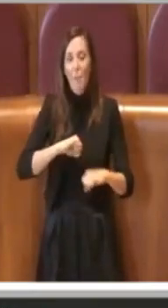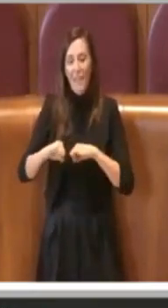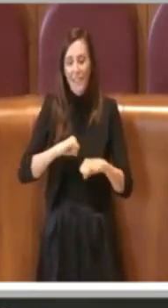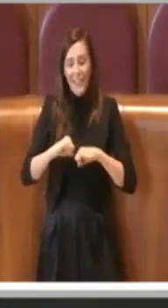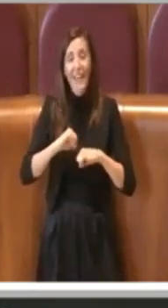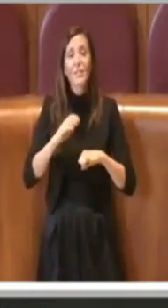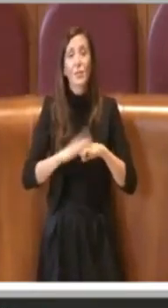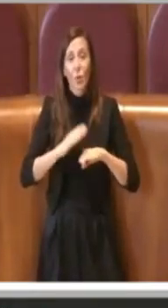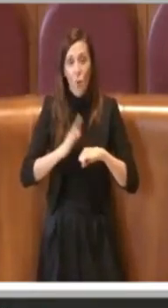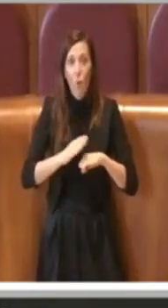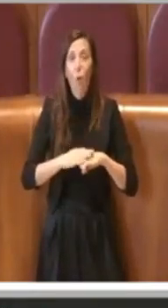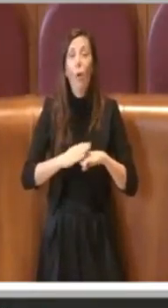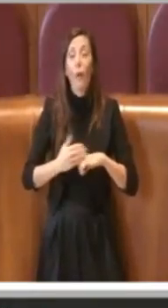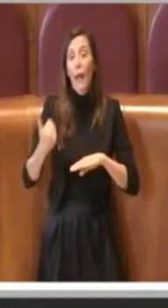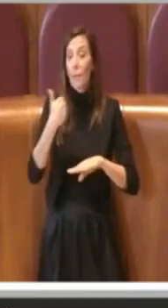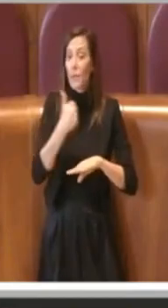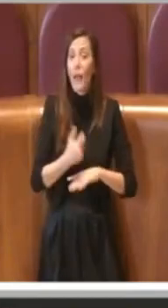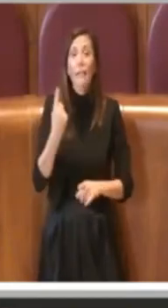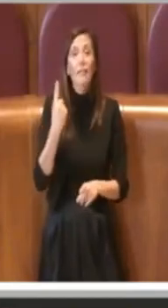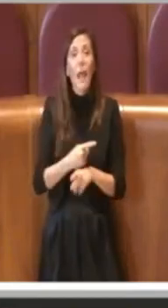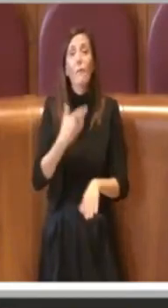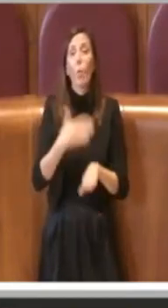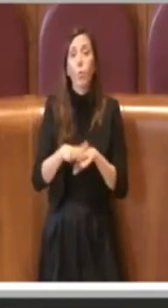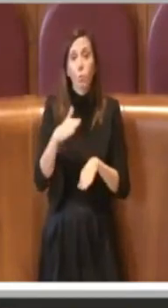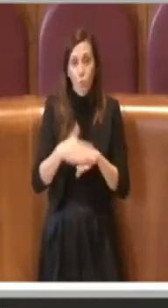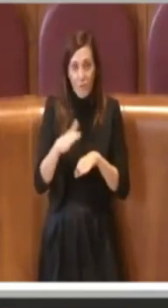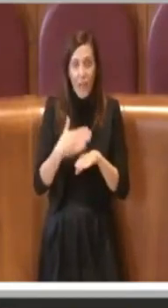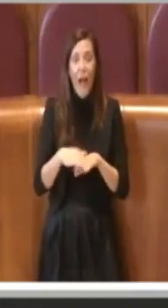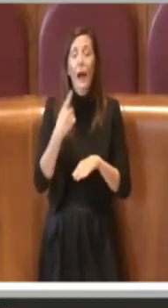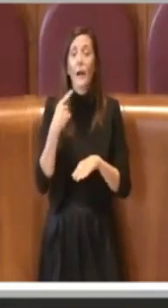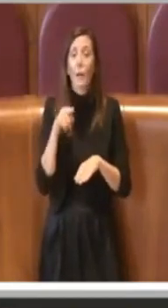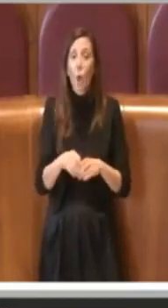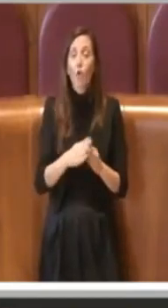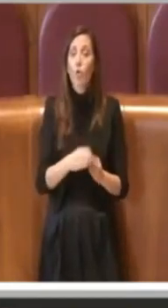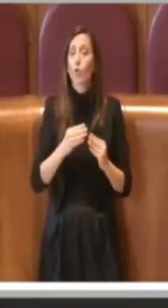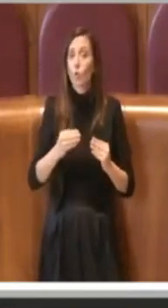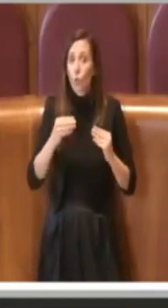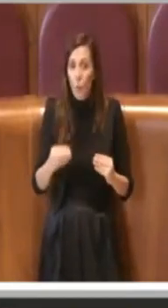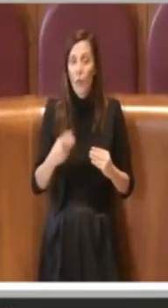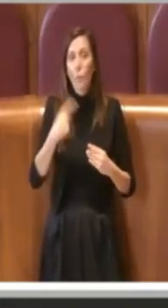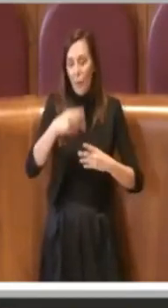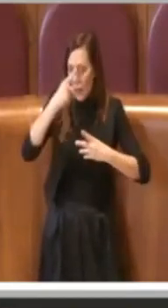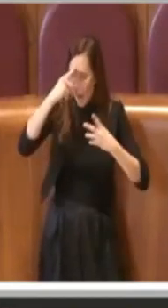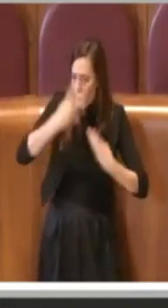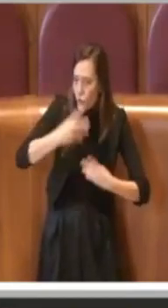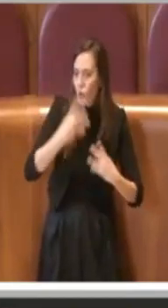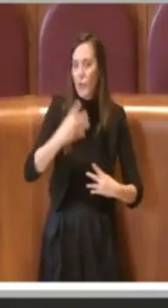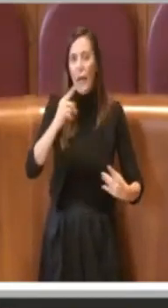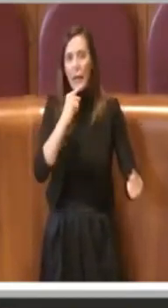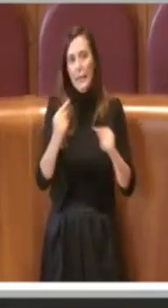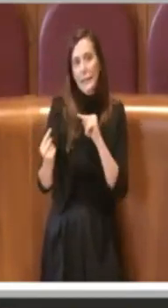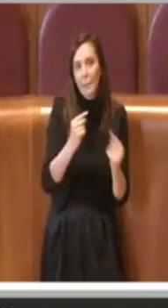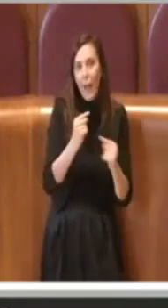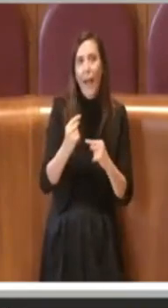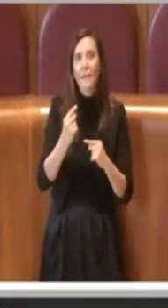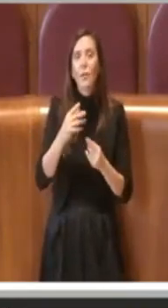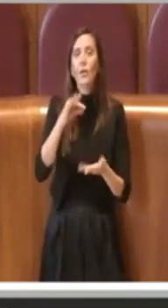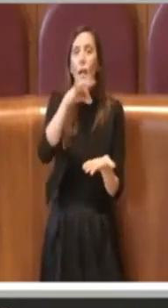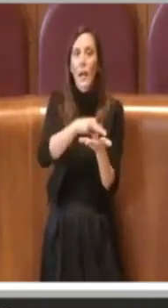debba dotarsi di uno strumento così importante di discussioni, di ragionamento, di dibattito all'interno delle sedi preposte.